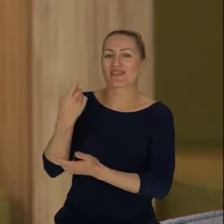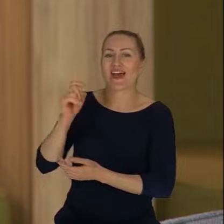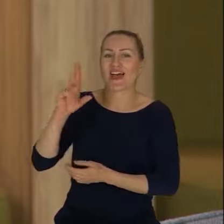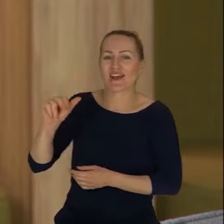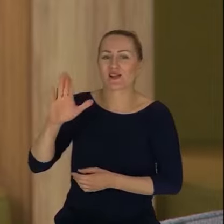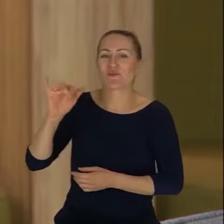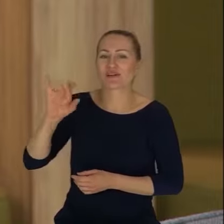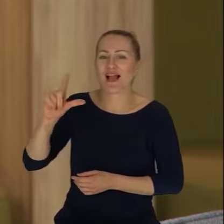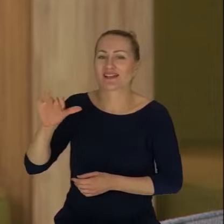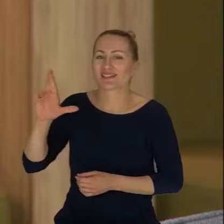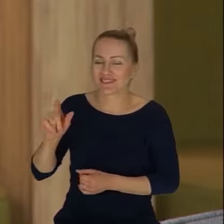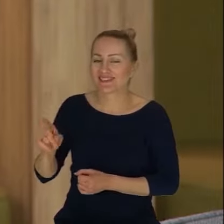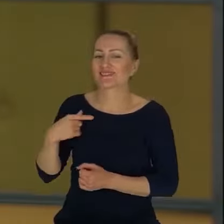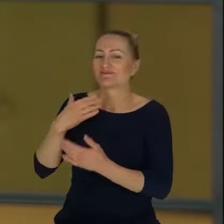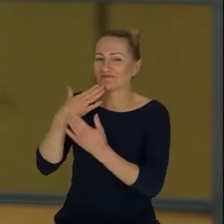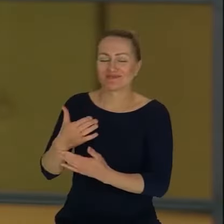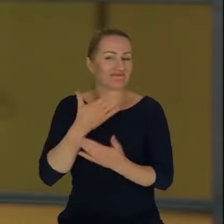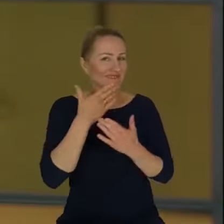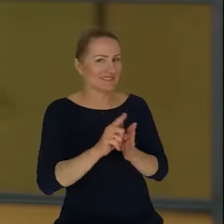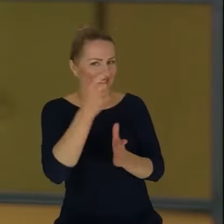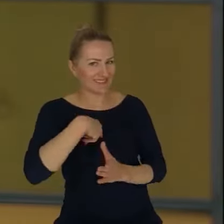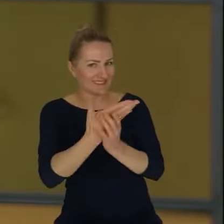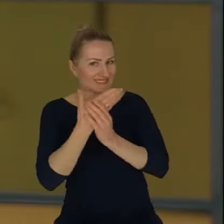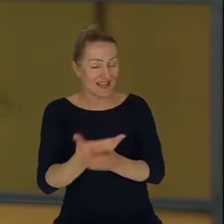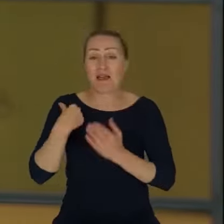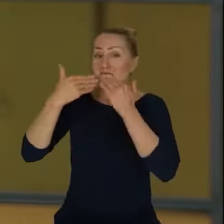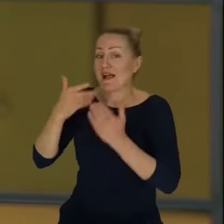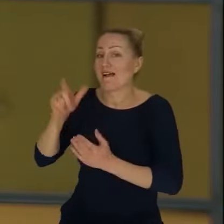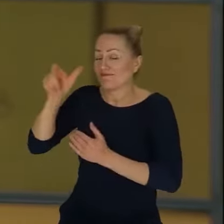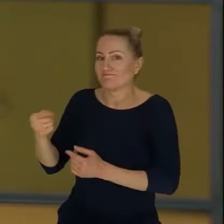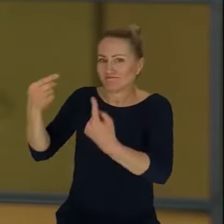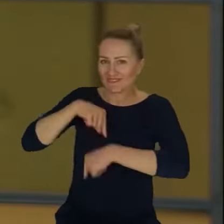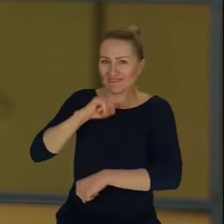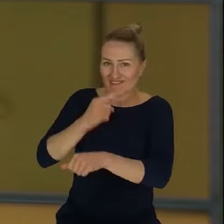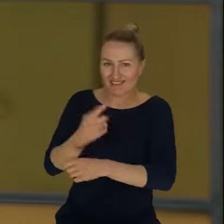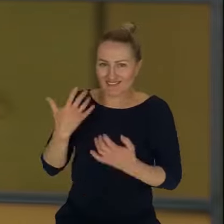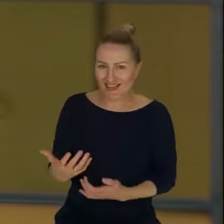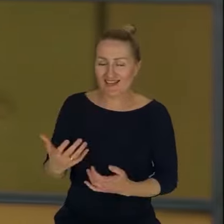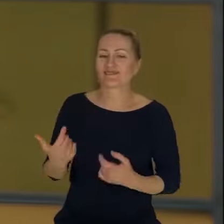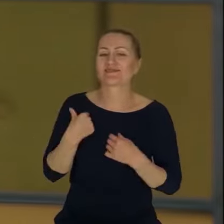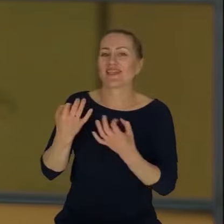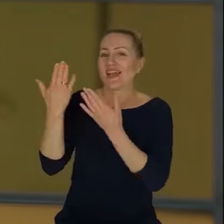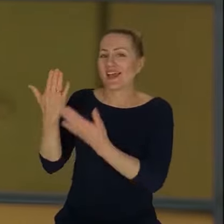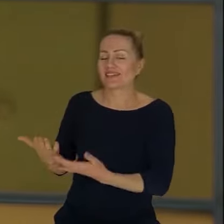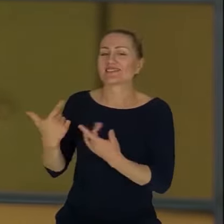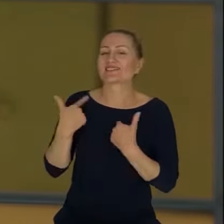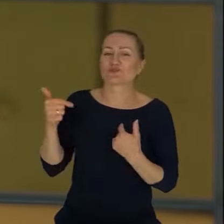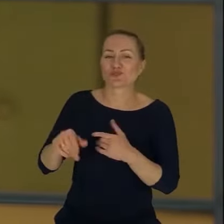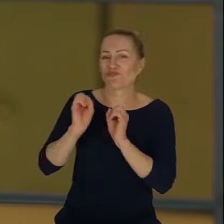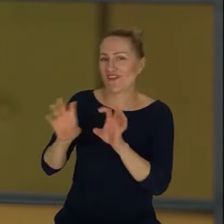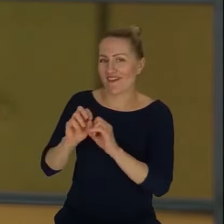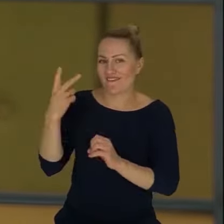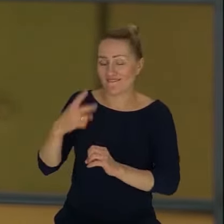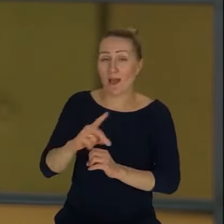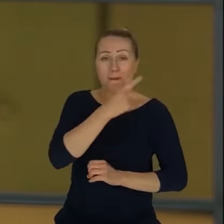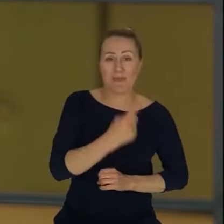Dzień bardzo dziękuję za zaproszenie. Ja dziękuję, że przyjęliście zaproszenie. I teraz winienem wam jest wyjaśnienie, że tak, pierwszy panel naprawdę